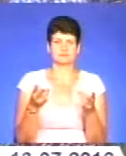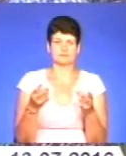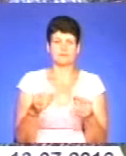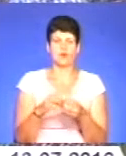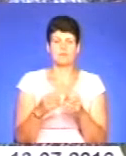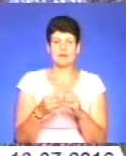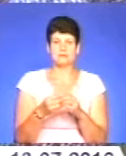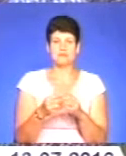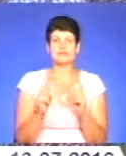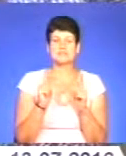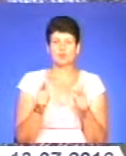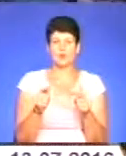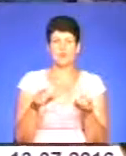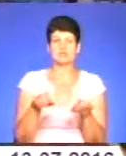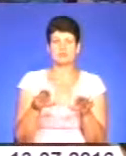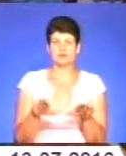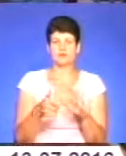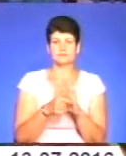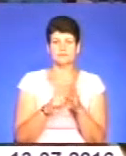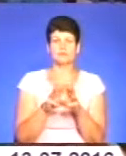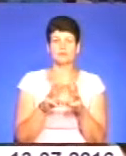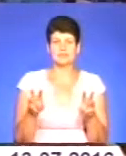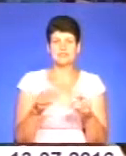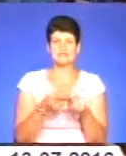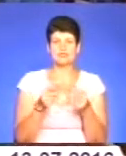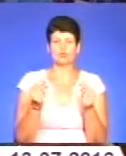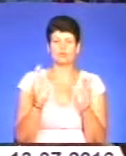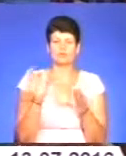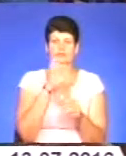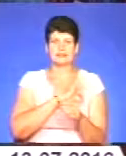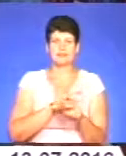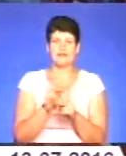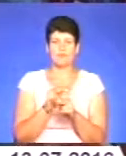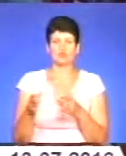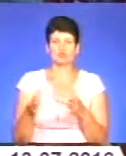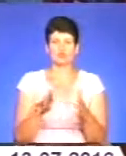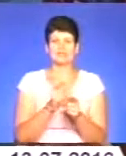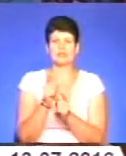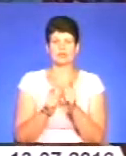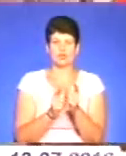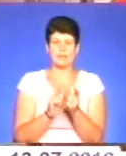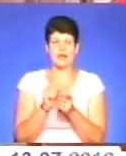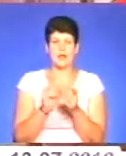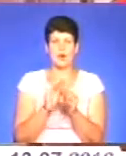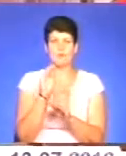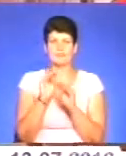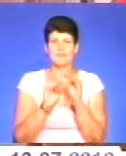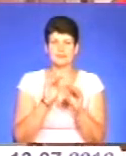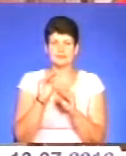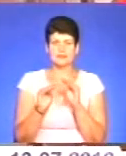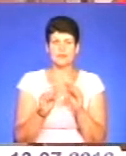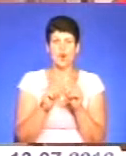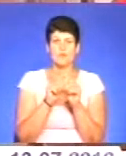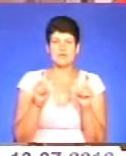постановою Кабміну, ці кошти насамперед буде використано на ремонт доріг, реконструкцію, переобладнання та переоснащення об